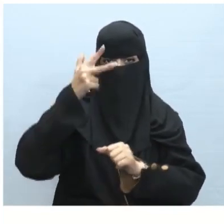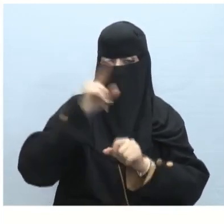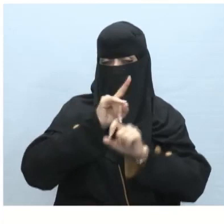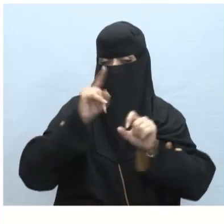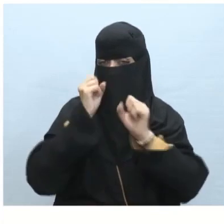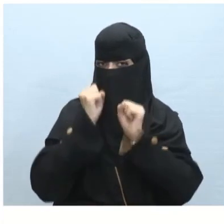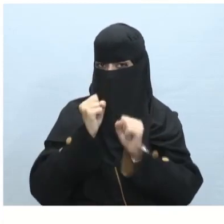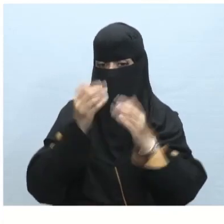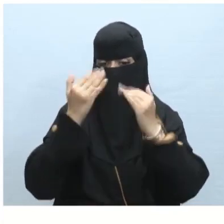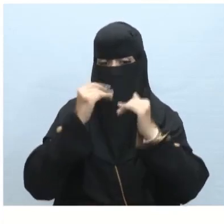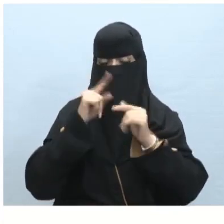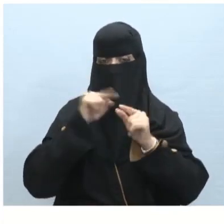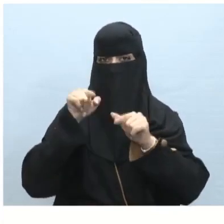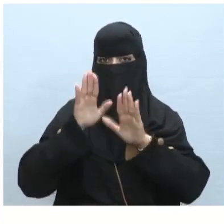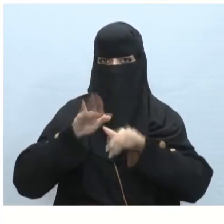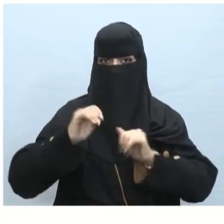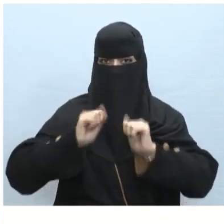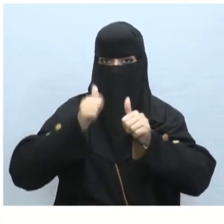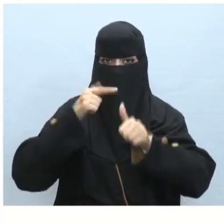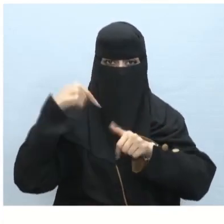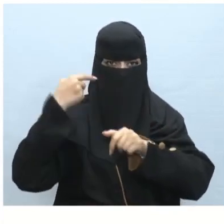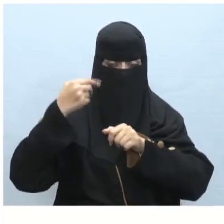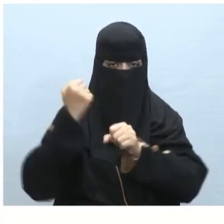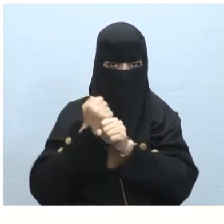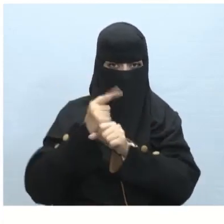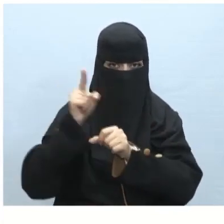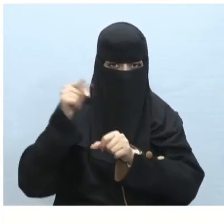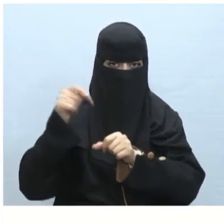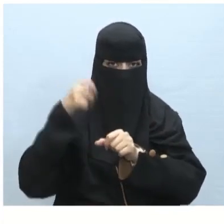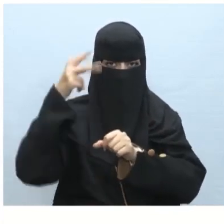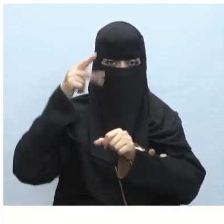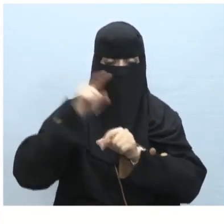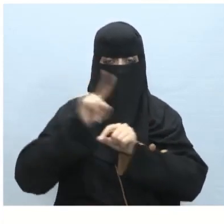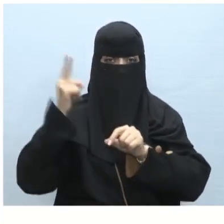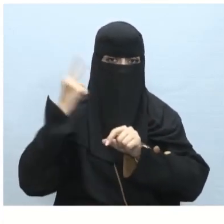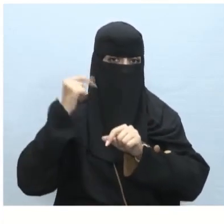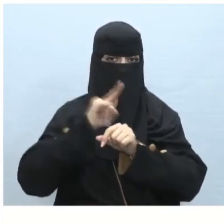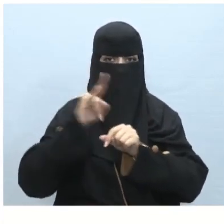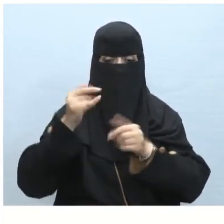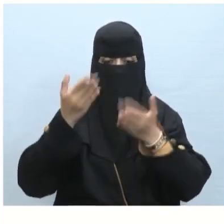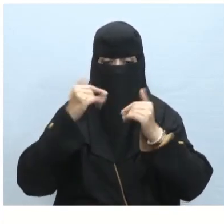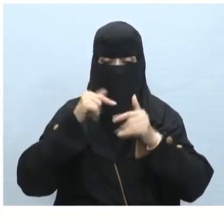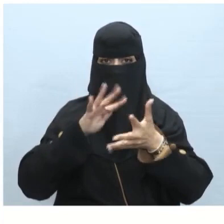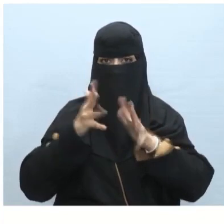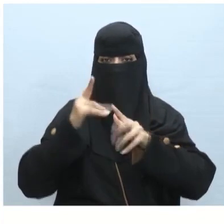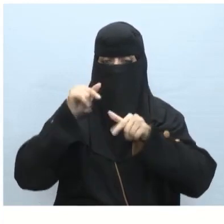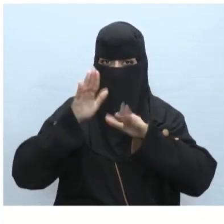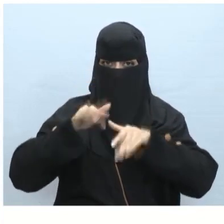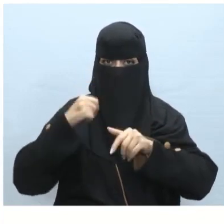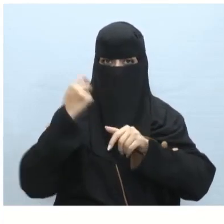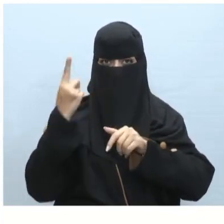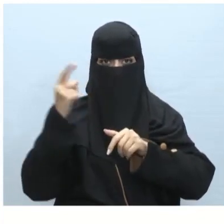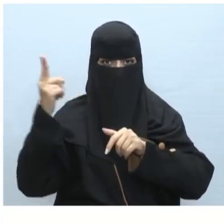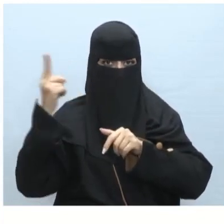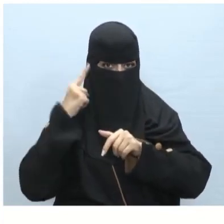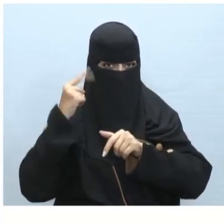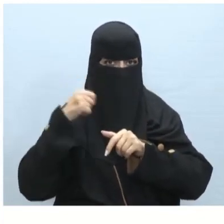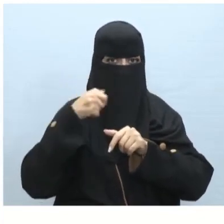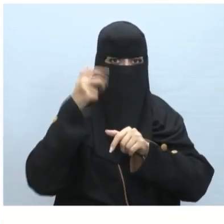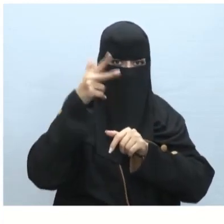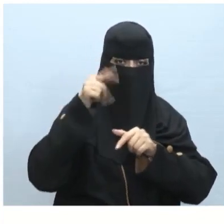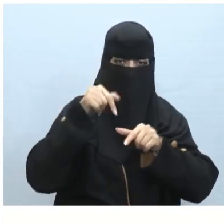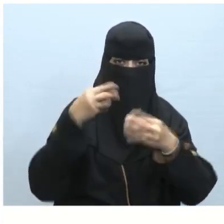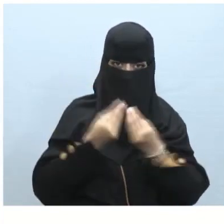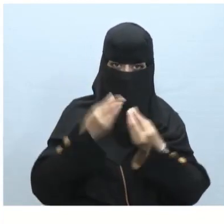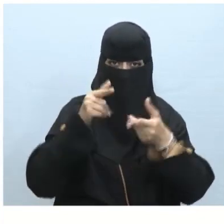مقطع فيديو أو يمكن تشغيل مقطع فيديو ولا يمكن تشغيل مقطع صوتي أو يمكن تشغيل مقطع صوتي ومقطع فيديو على